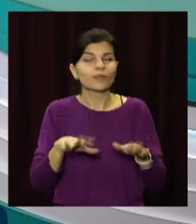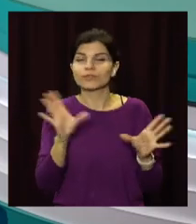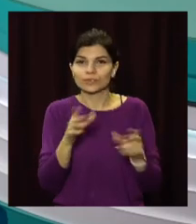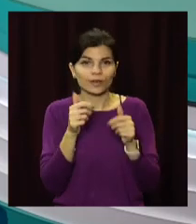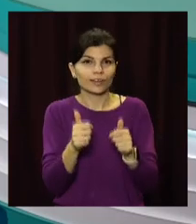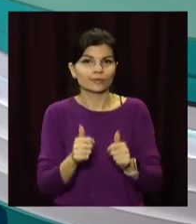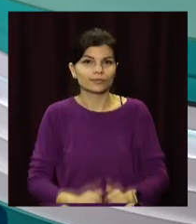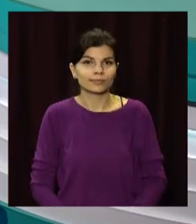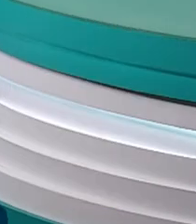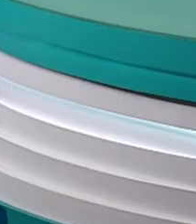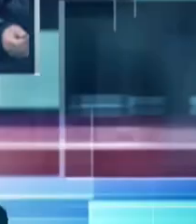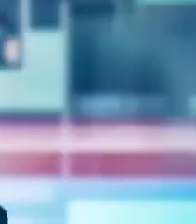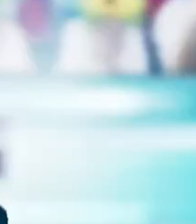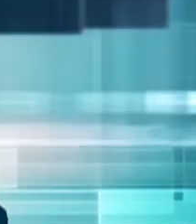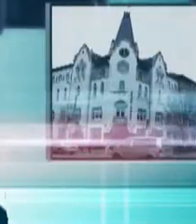на все добре.